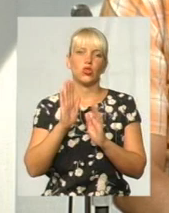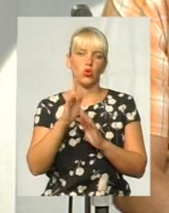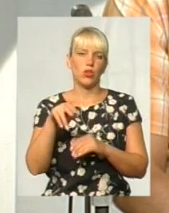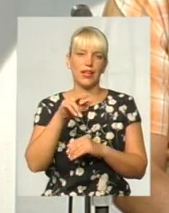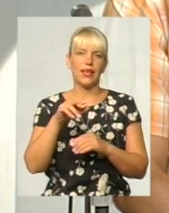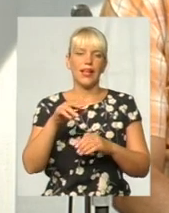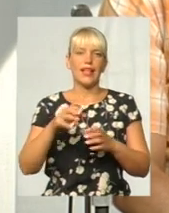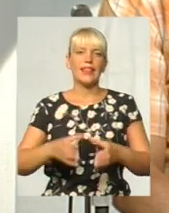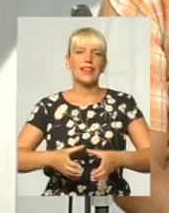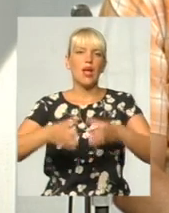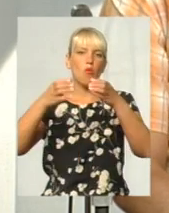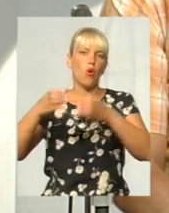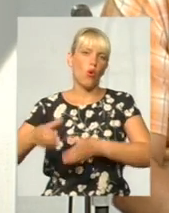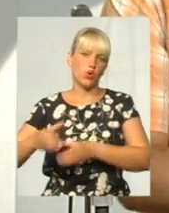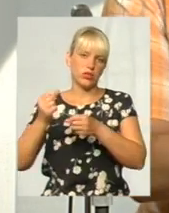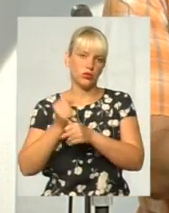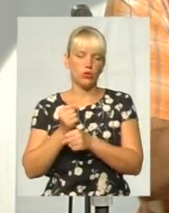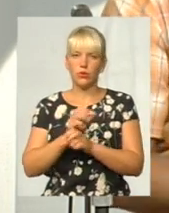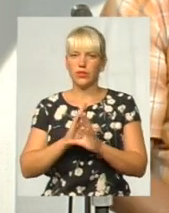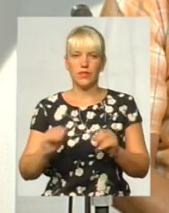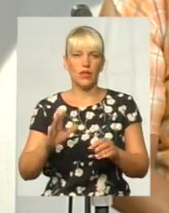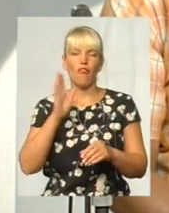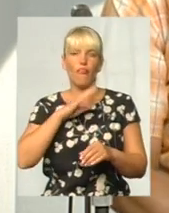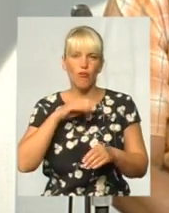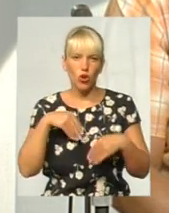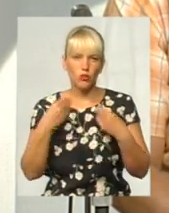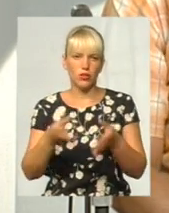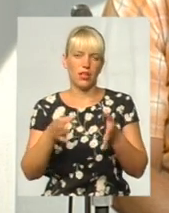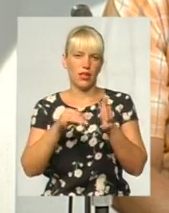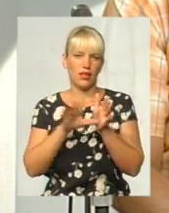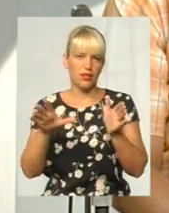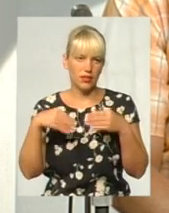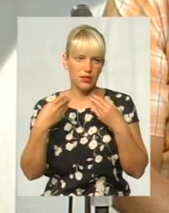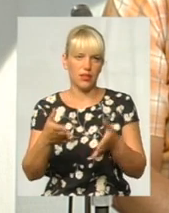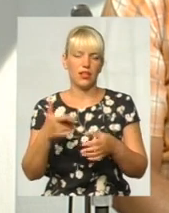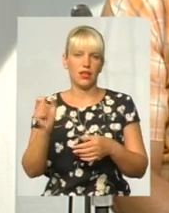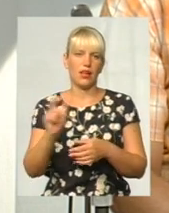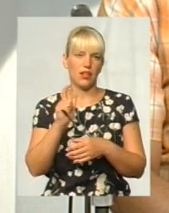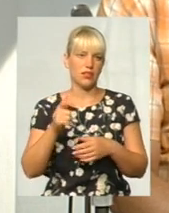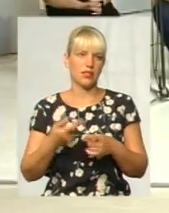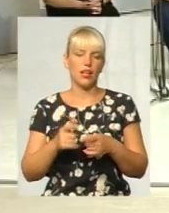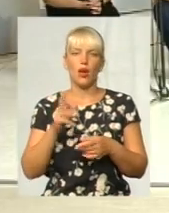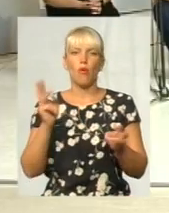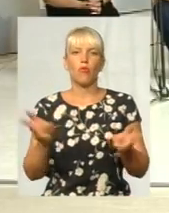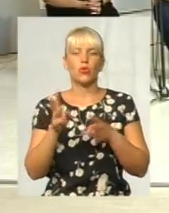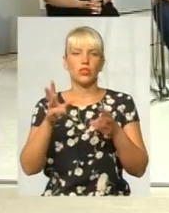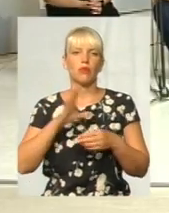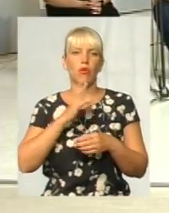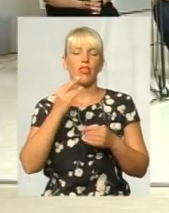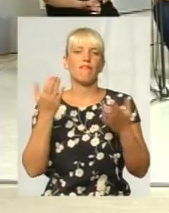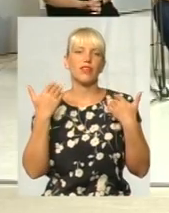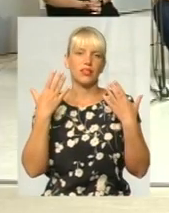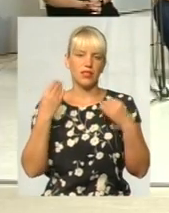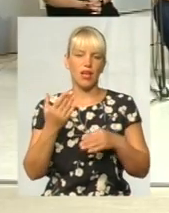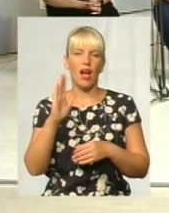ми б запускали будинок вже, ну, подавали воду, електроенергію, газ. Пожежа була на вихідні дні, а на